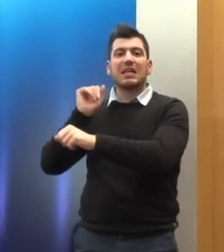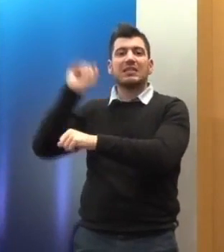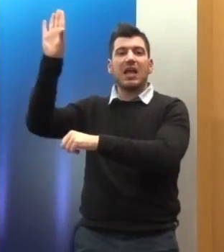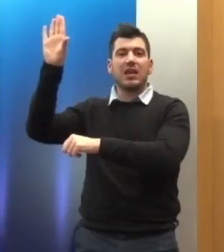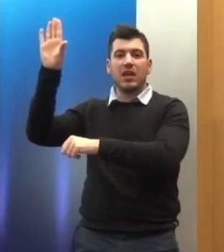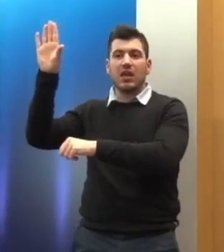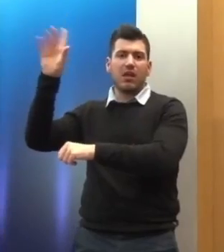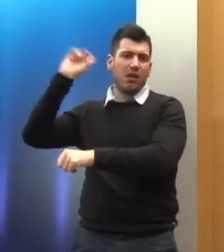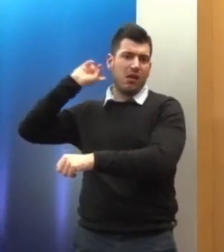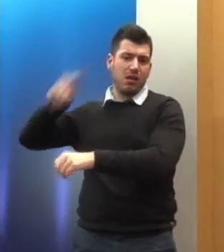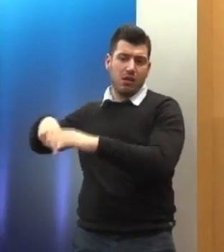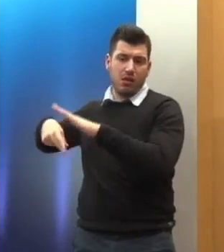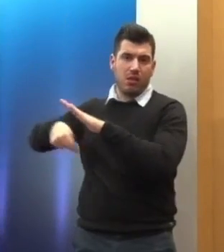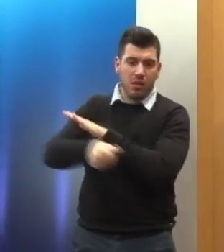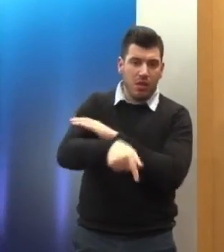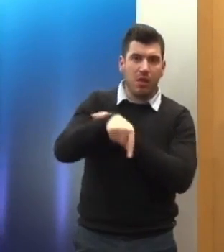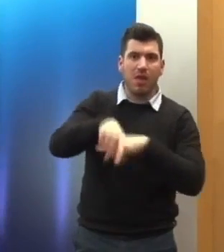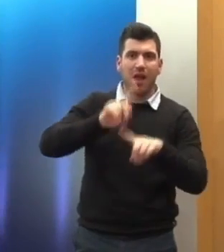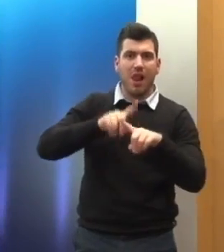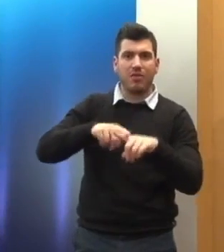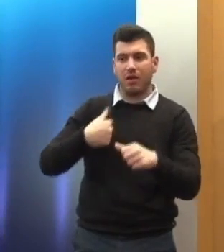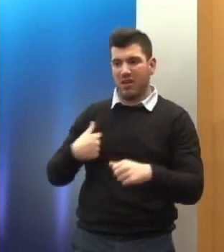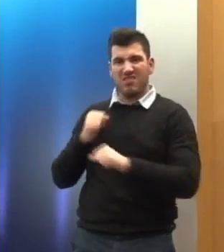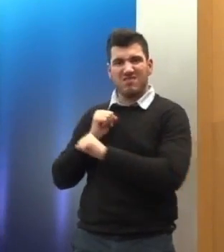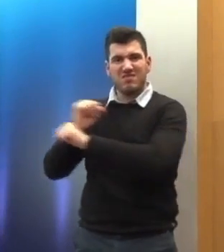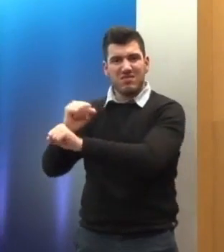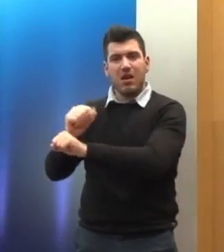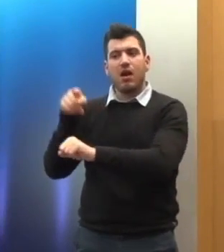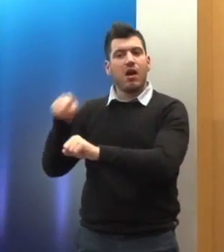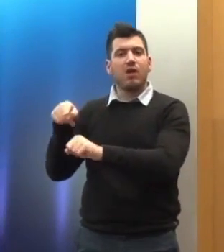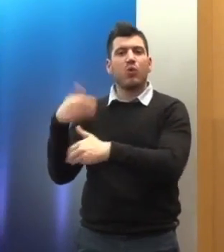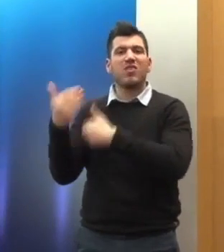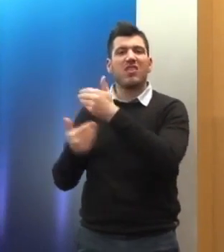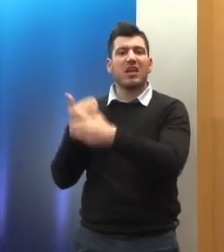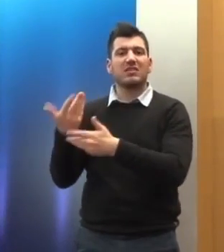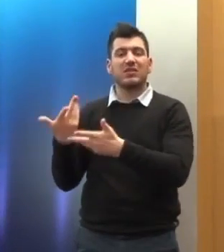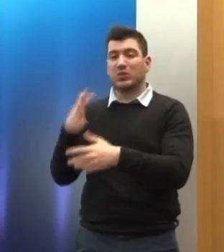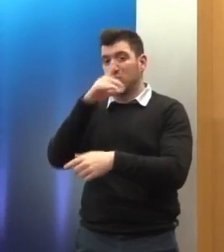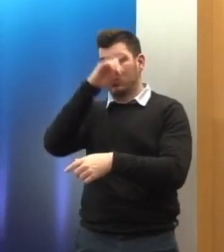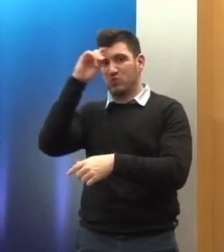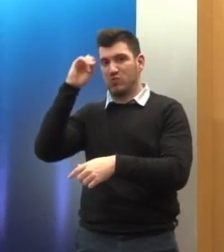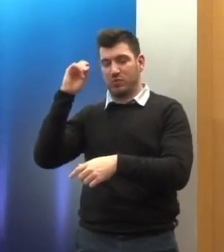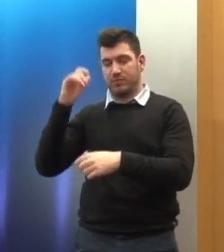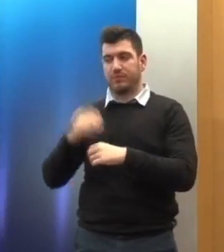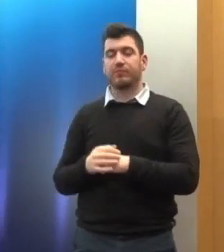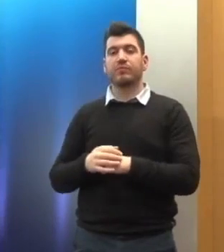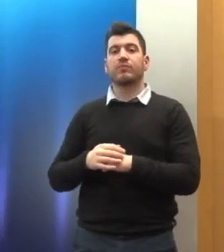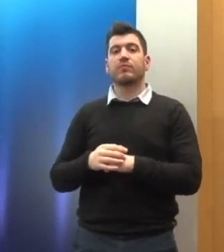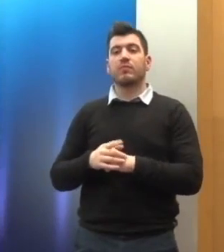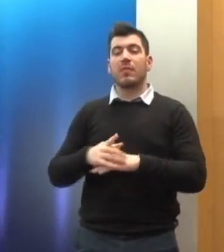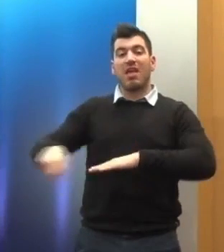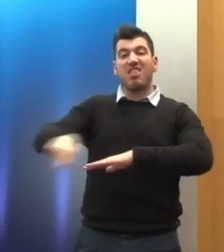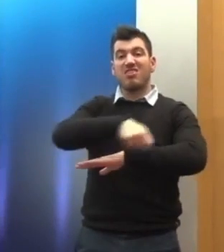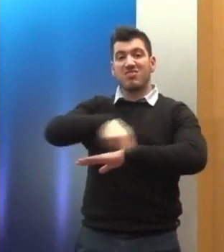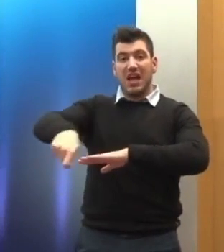λήψεις βεβαίως στη διαδικασία εξέτασης ασύλου. Θα ήθελα να πω σημείο αυτό, ότι το Τμήμα Ευρίας Σύνθεσης του Δικαστηρίου έκανε μια